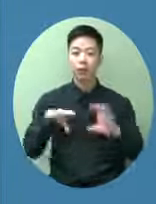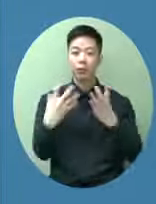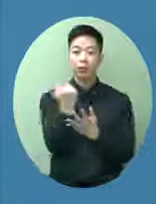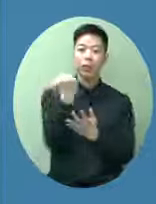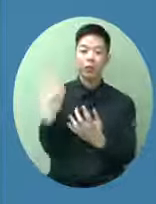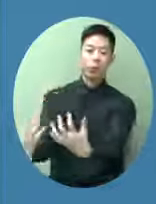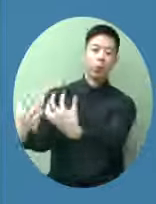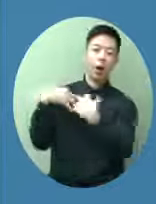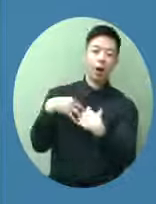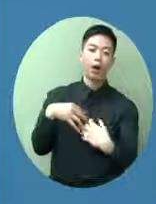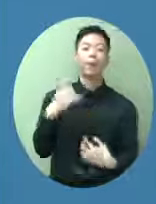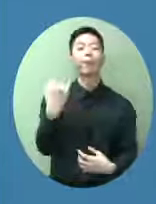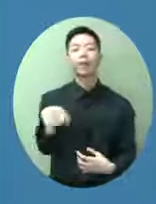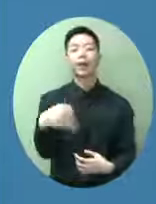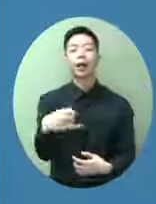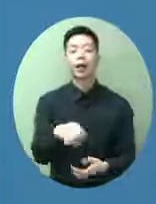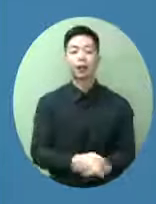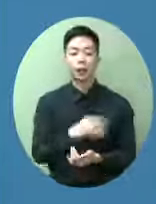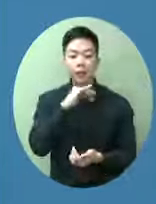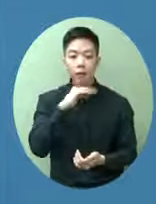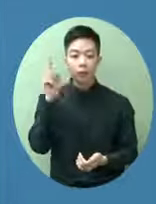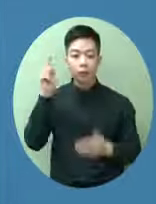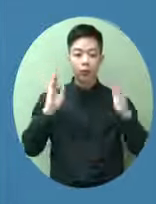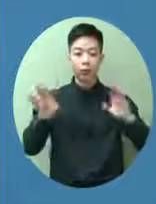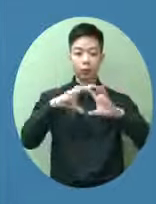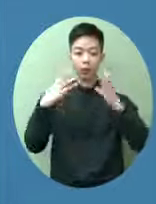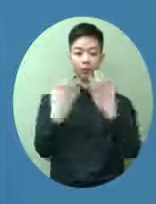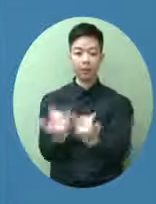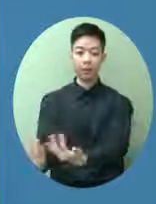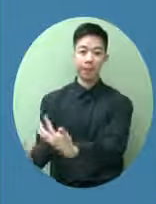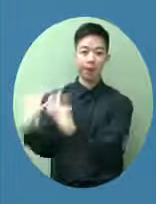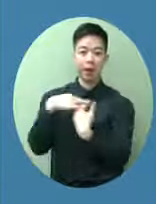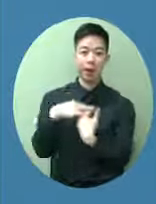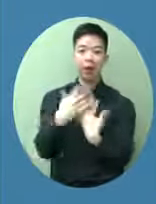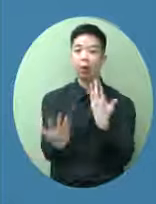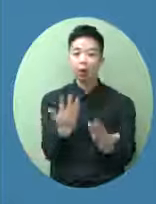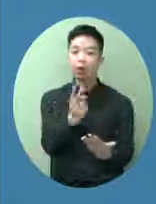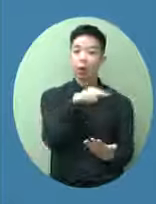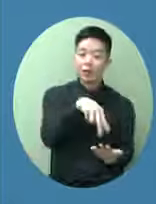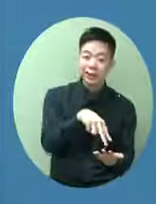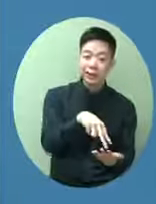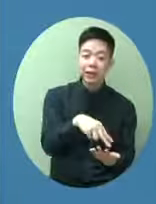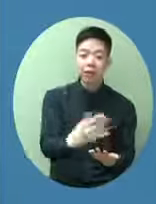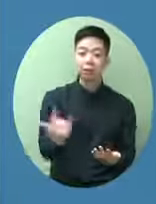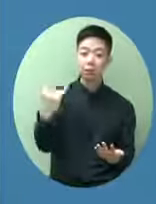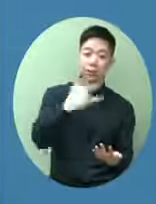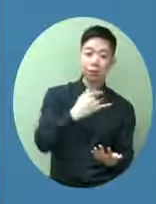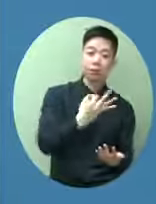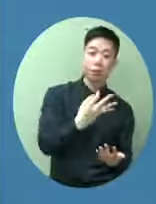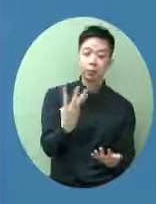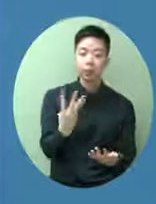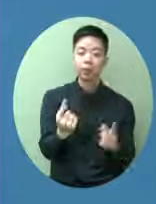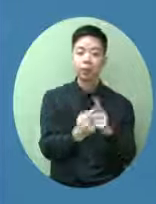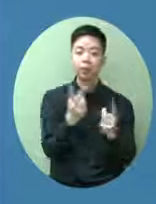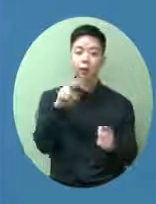又是我剛才說的問題如果一天回來兩千個幾架機就可以接兩千